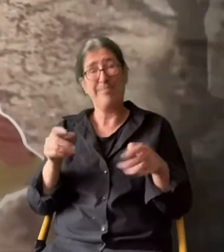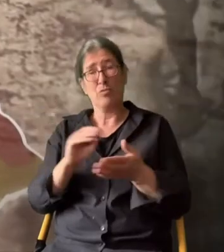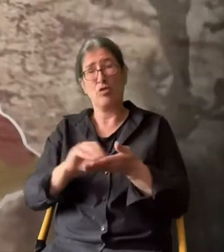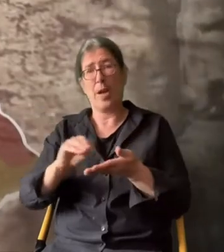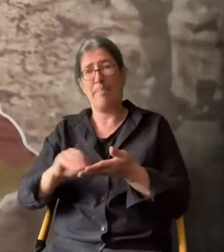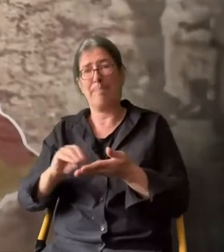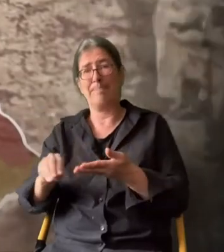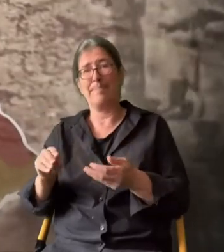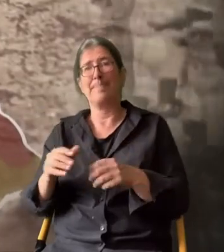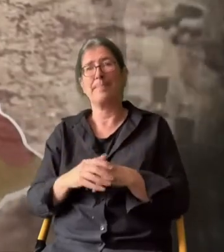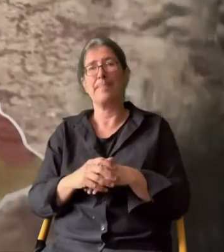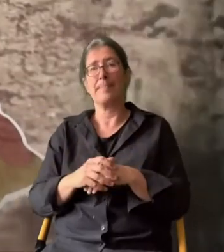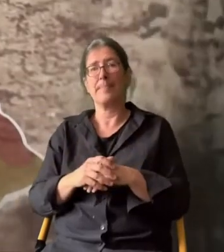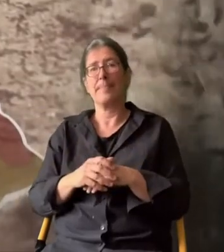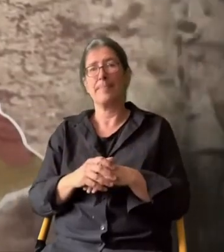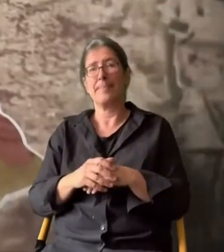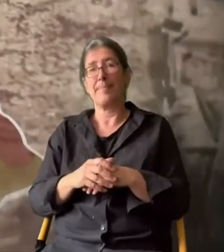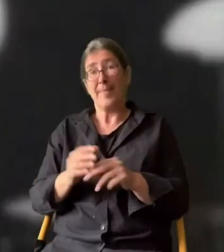Wörtlich schreibt er,